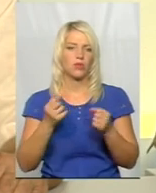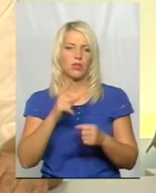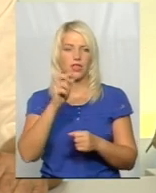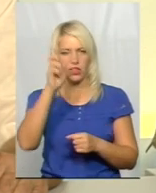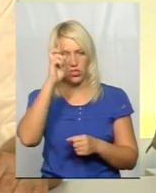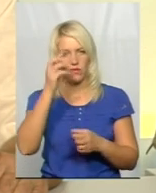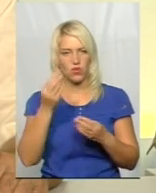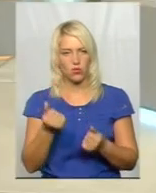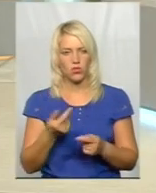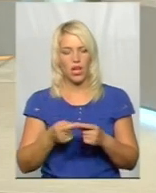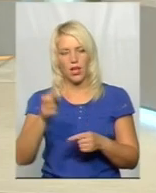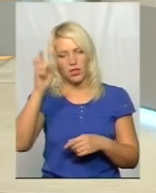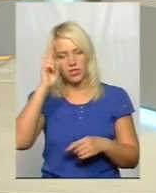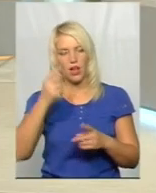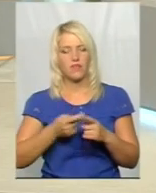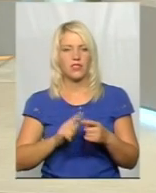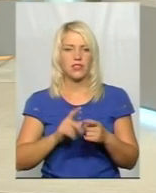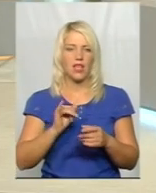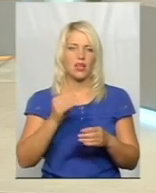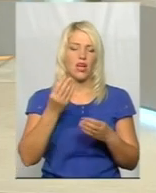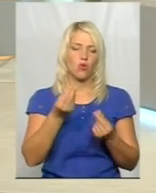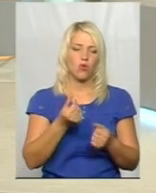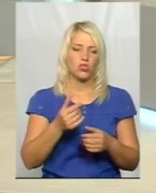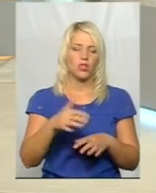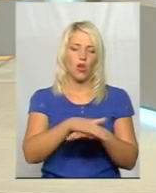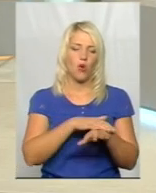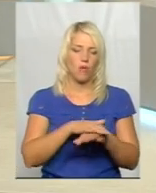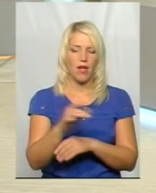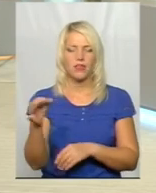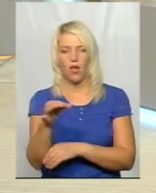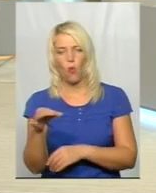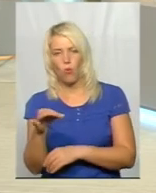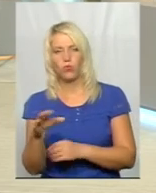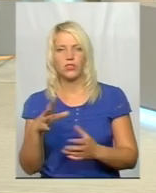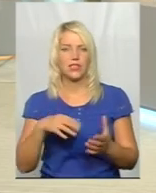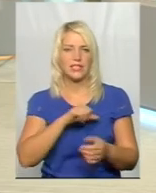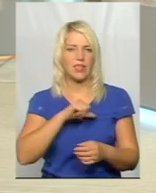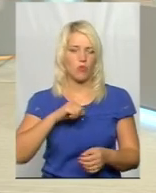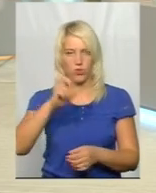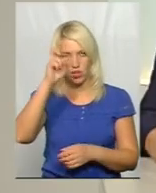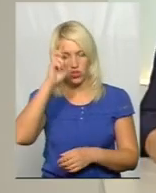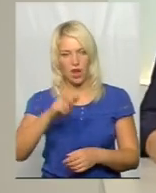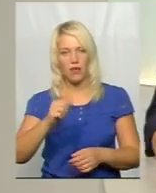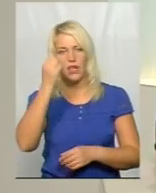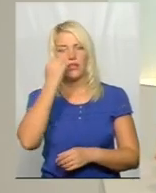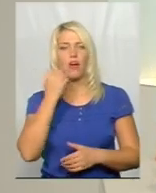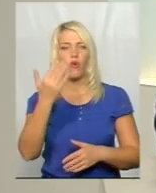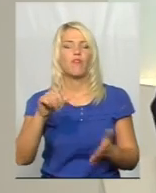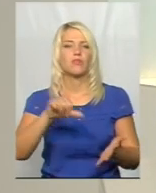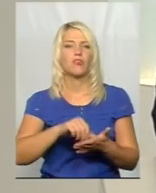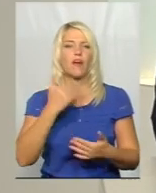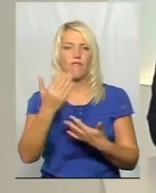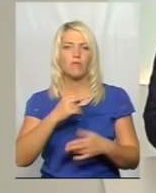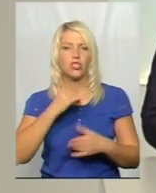А державні – це і кошти громади, області, самої держави. Все зрозуміло. Дякую вам за участь. Вам,